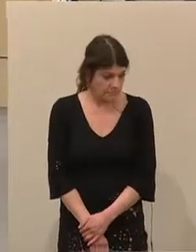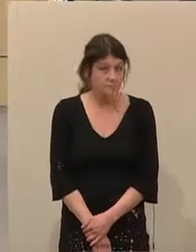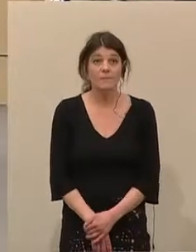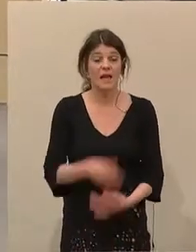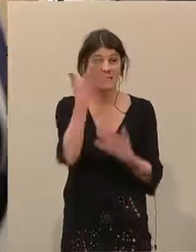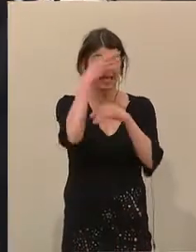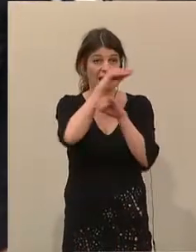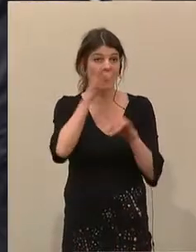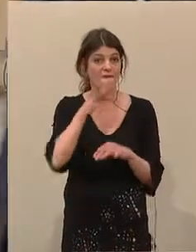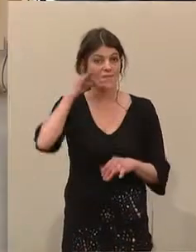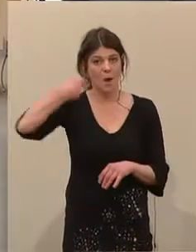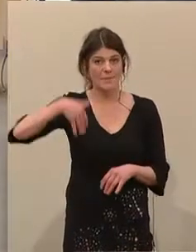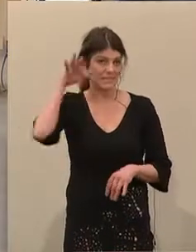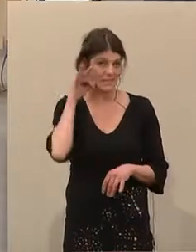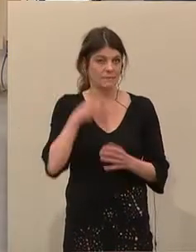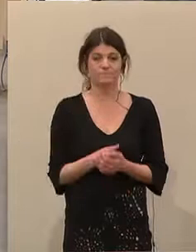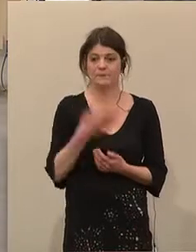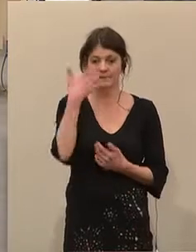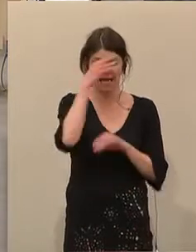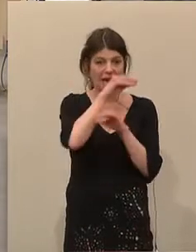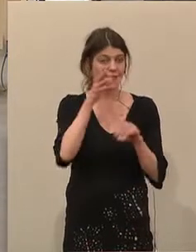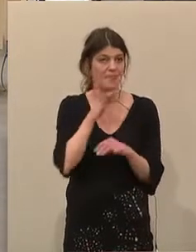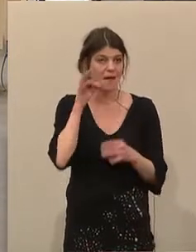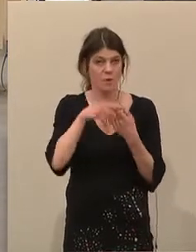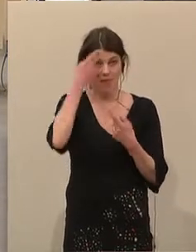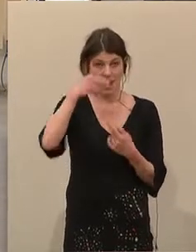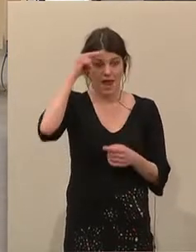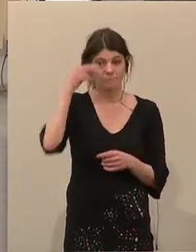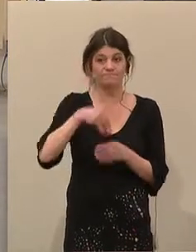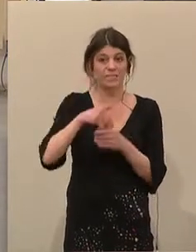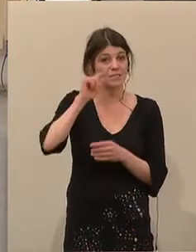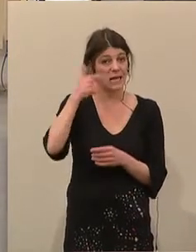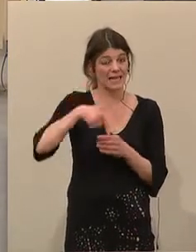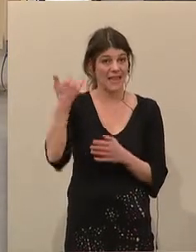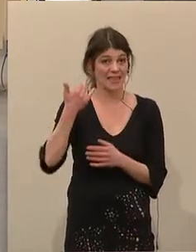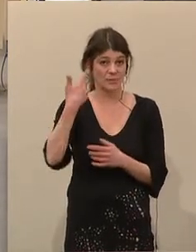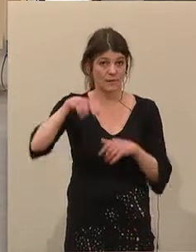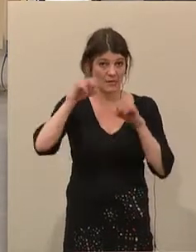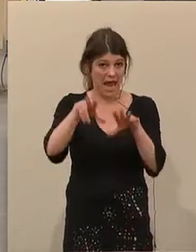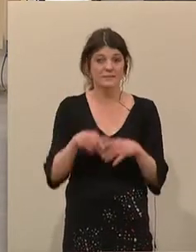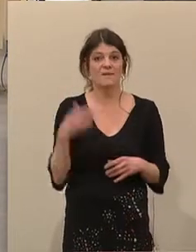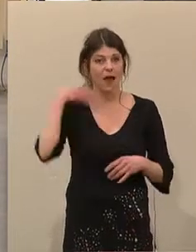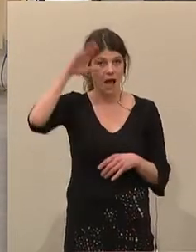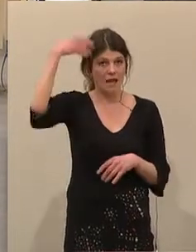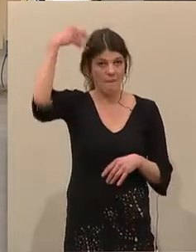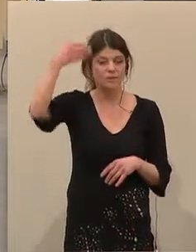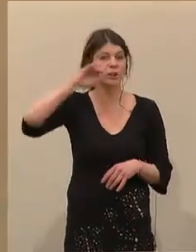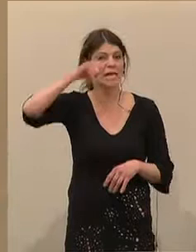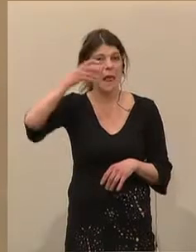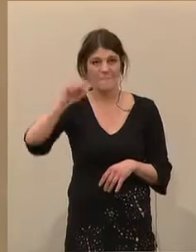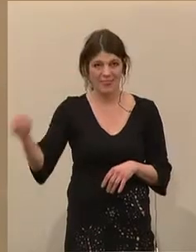Sehr geehrte Frau Präsidentin, sehr geehrte Damen und Herren, am 2. Jänner 2018 wurde im arabischen Jemen